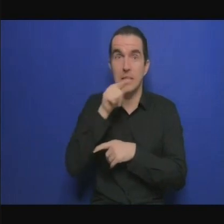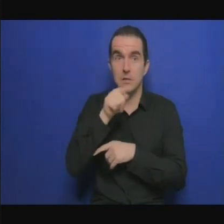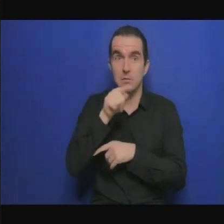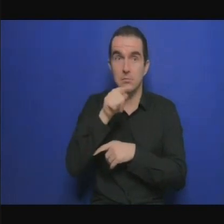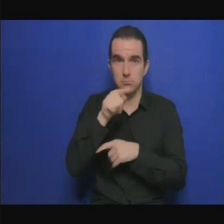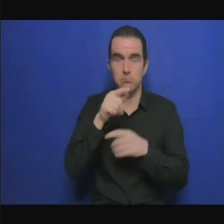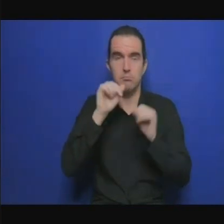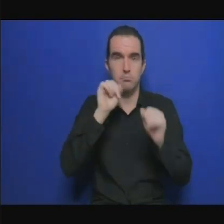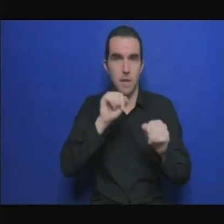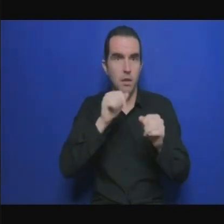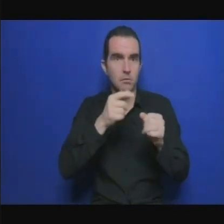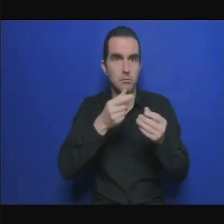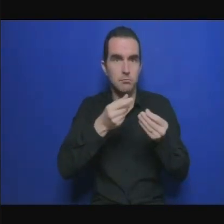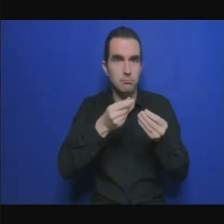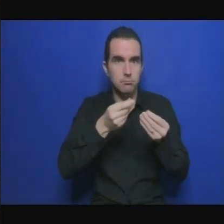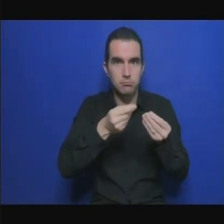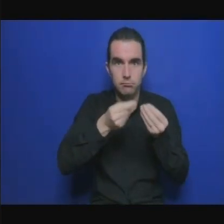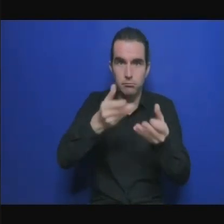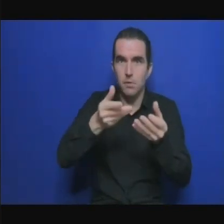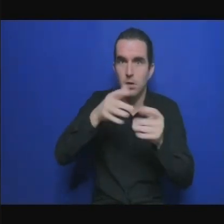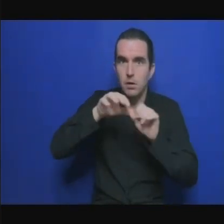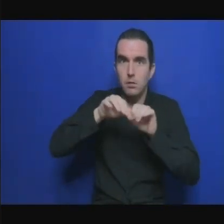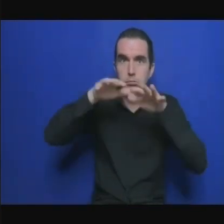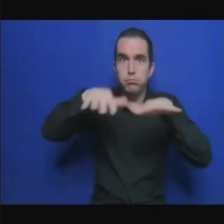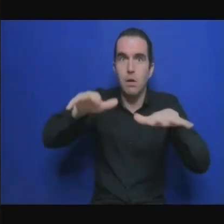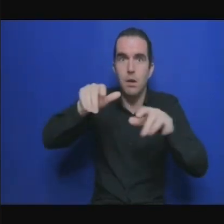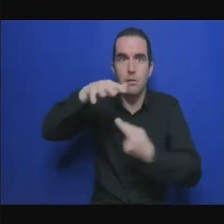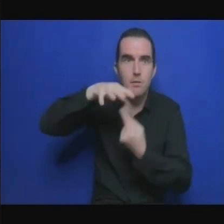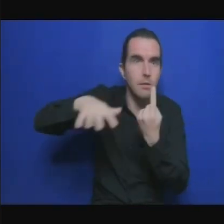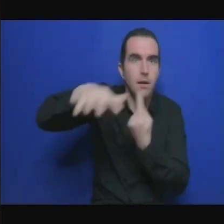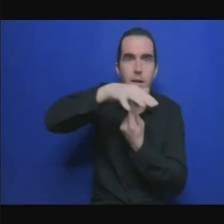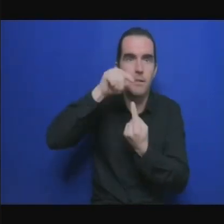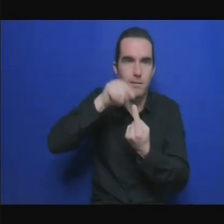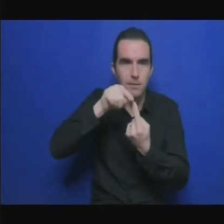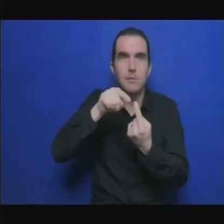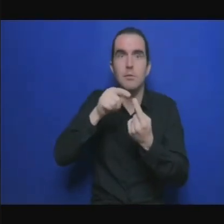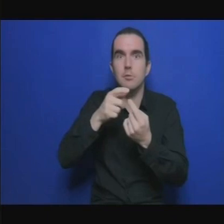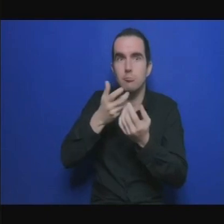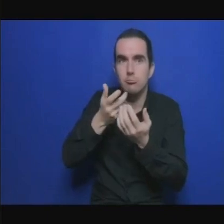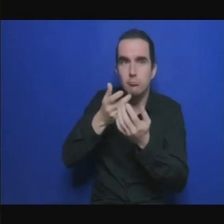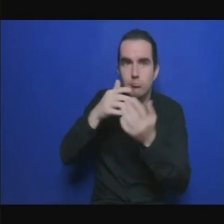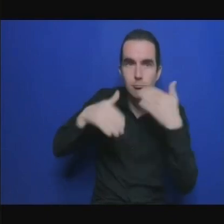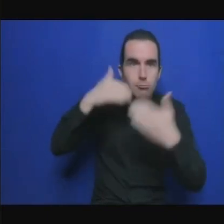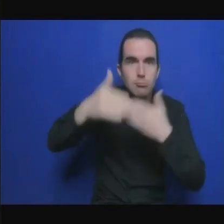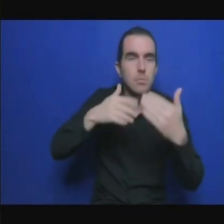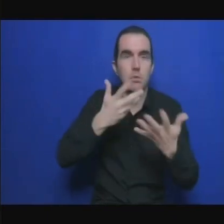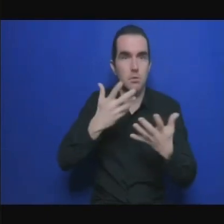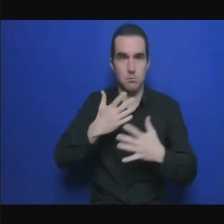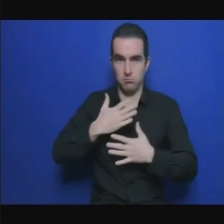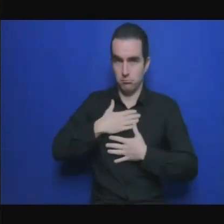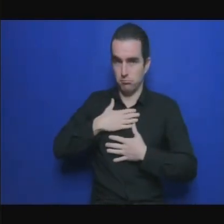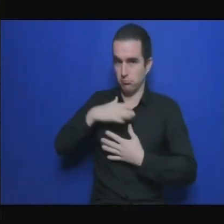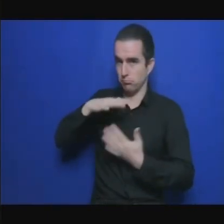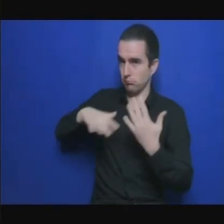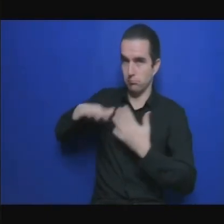on a vu une beaucoup plus grande utilisation de ces sources et puis